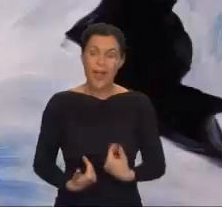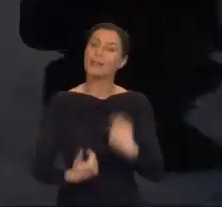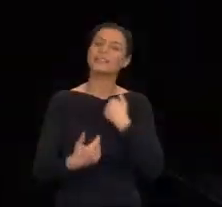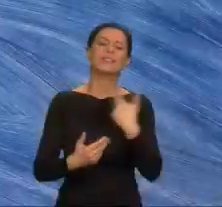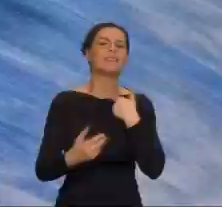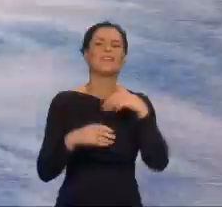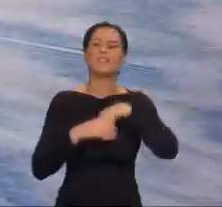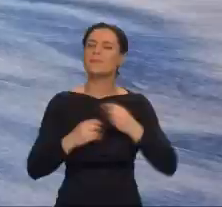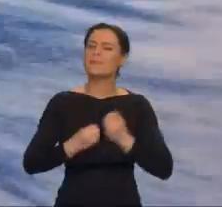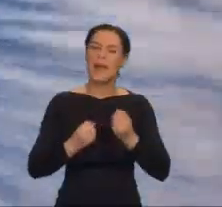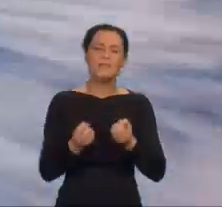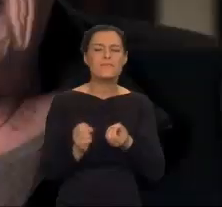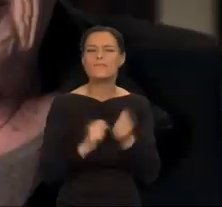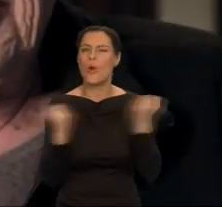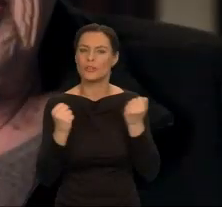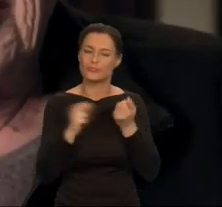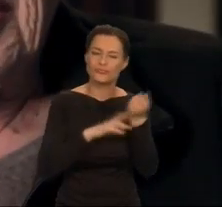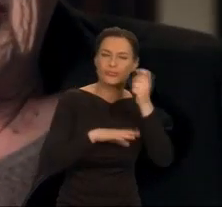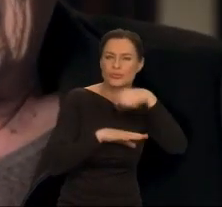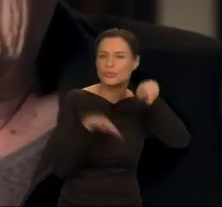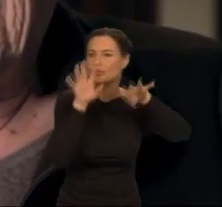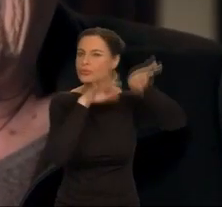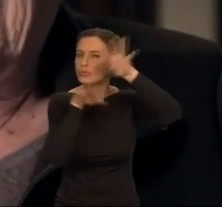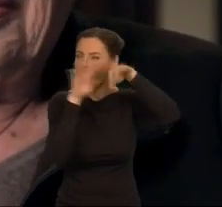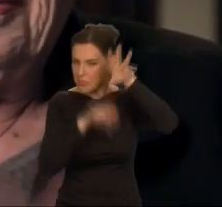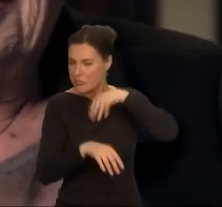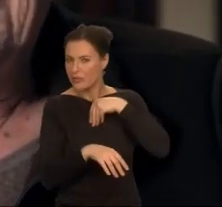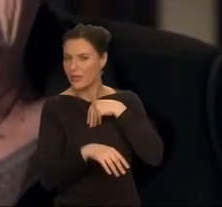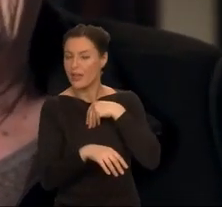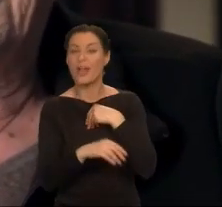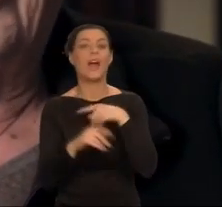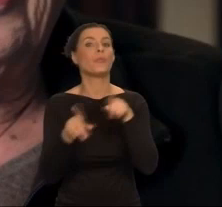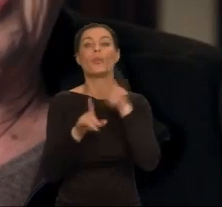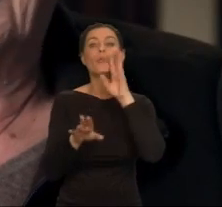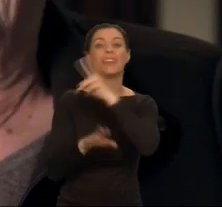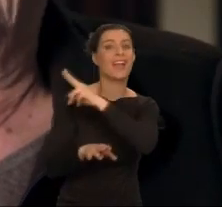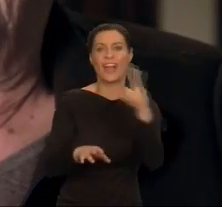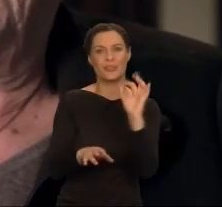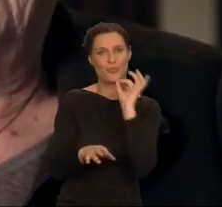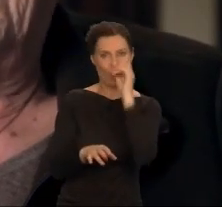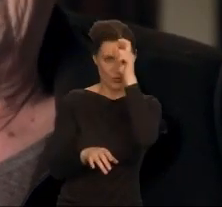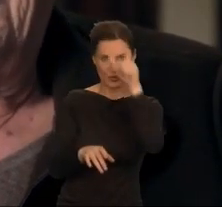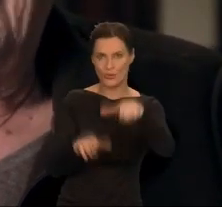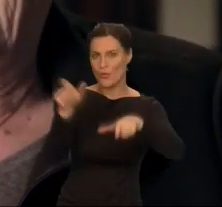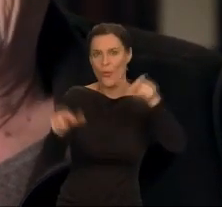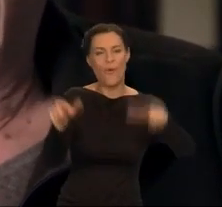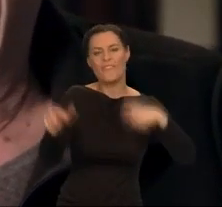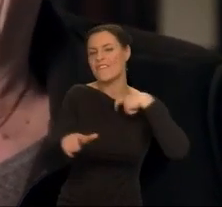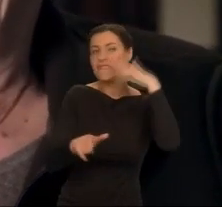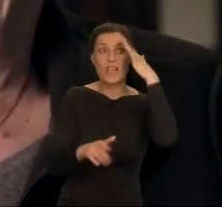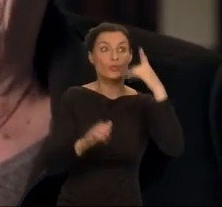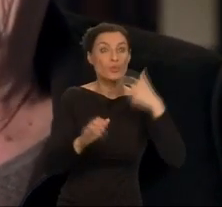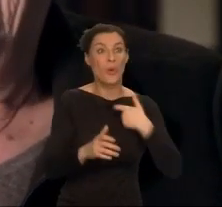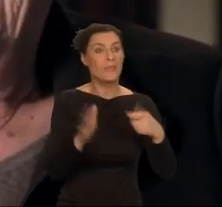Wie, że ma moc, której nie mają inni. Jak każdy młody człowiek uważa, że nic nie może go zabić ani